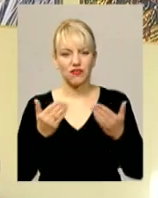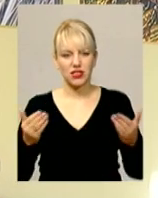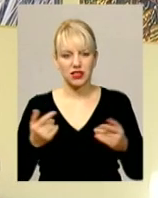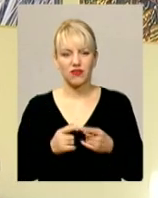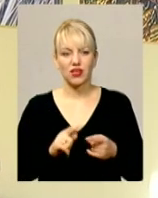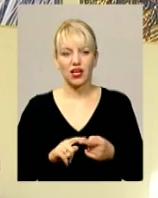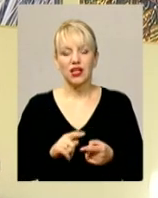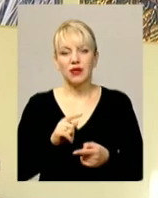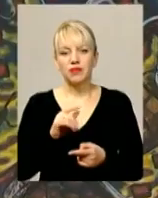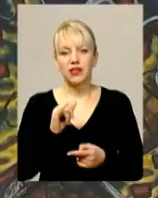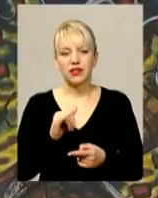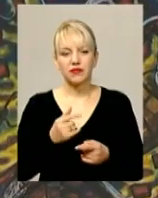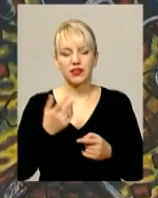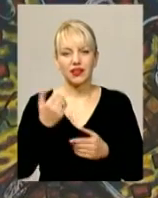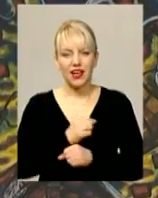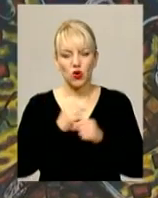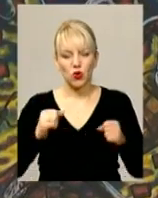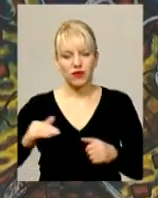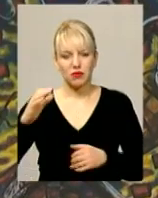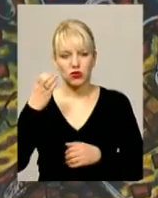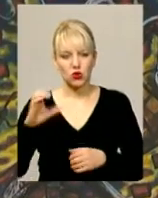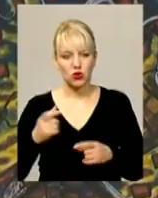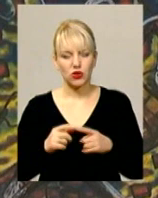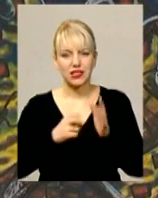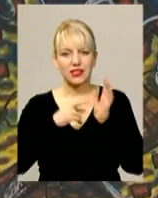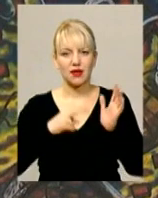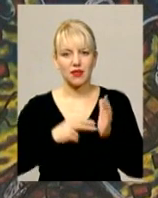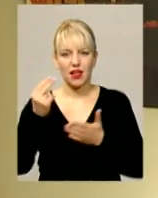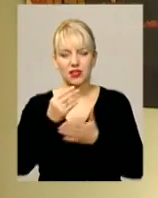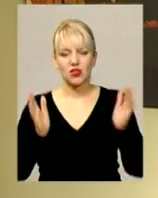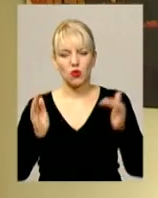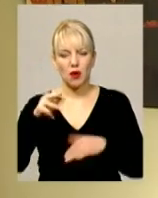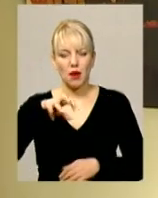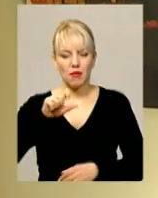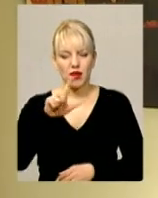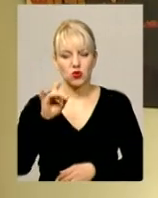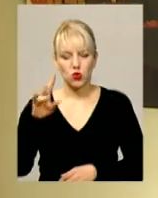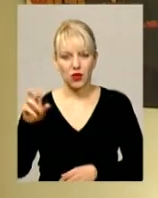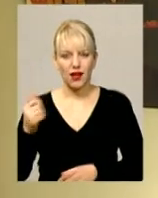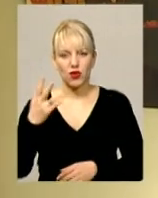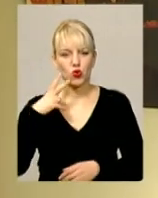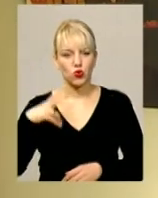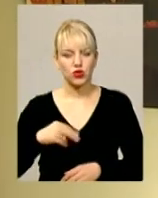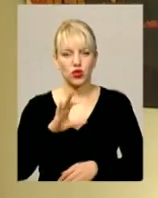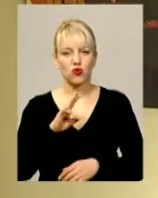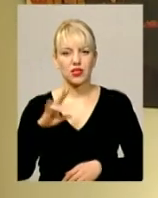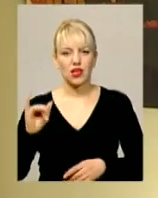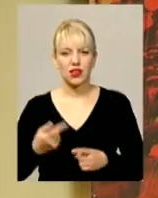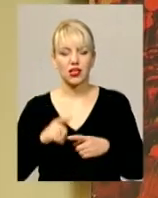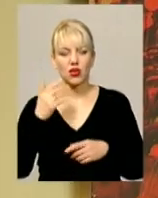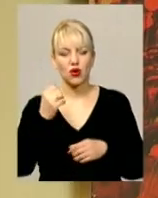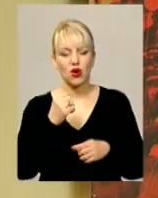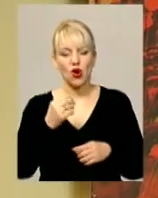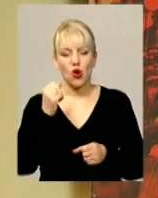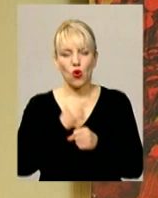експозиції представлені 18 робіт народного художника України Миколи Мазура та його дочки Оксани. Як розповіла художниця, роботи